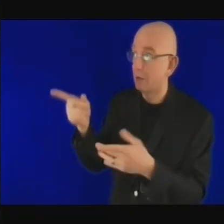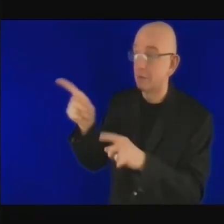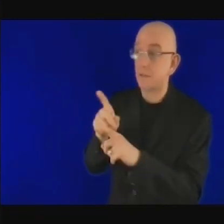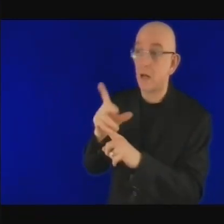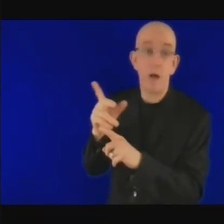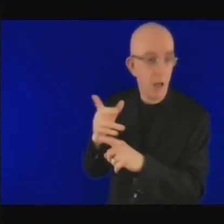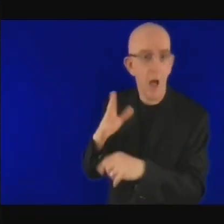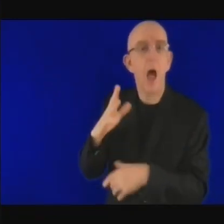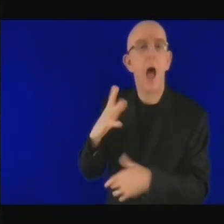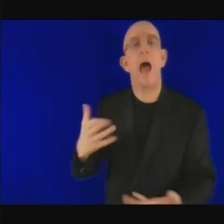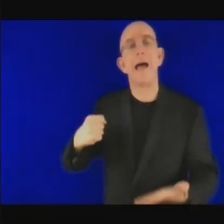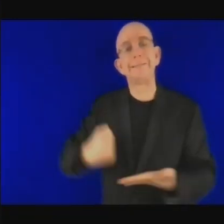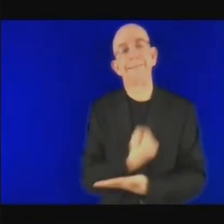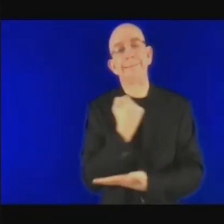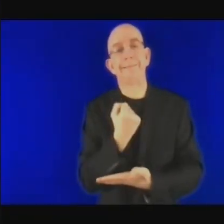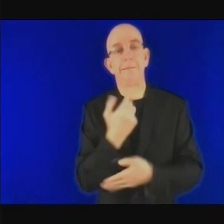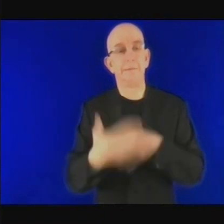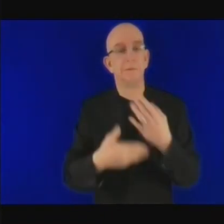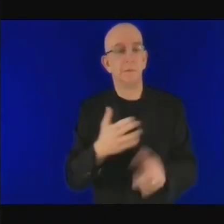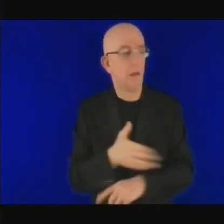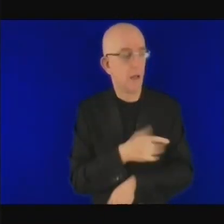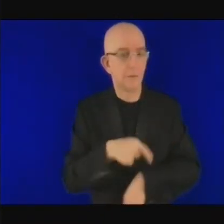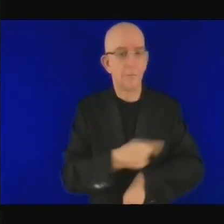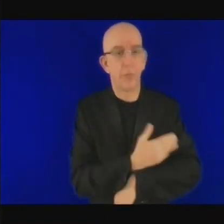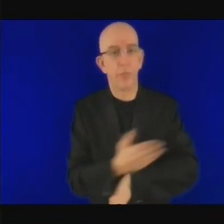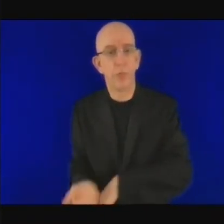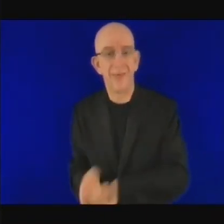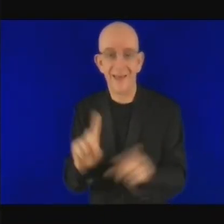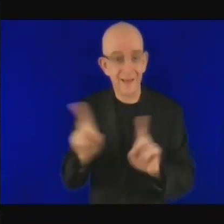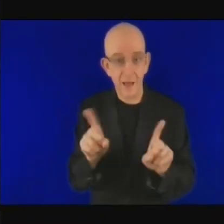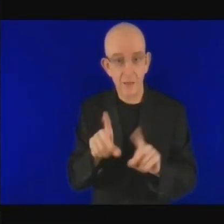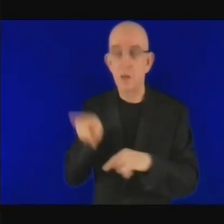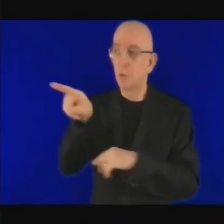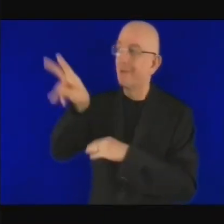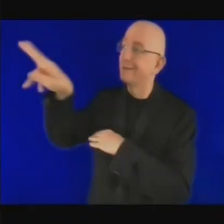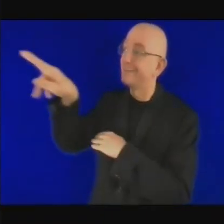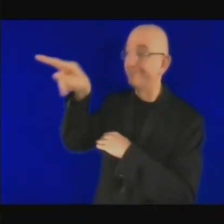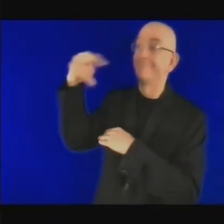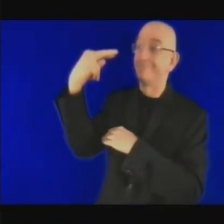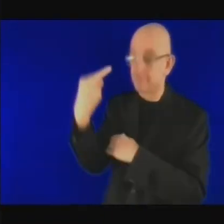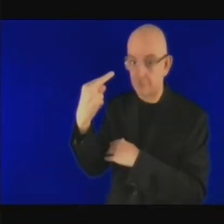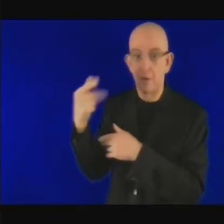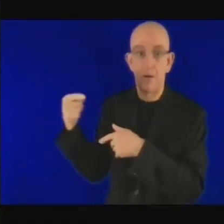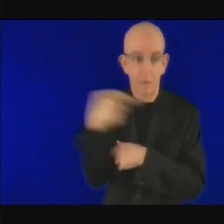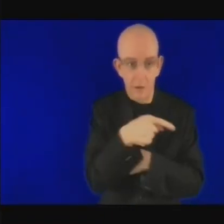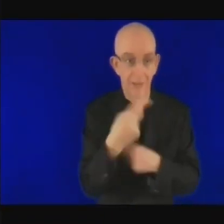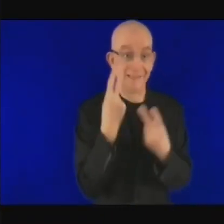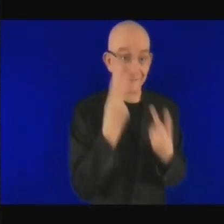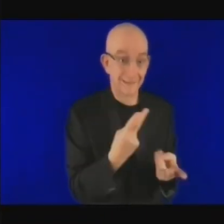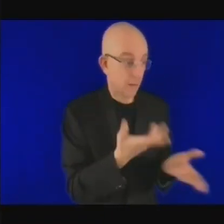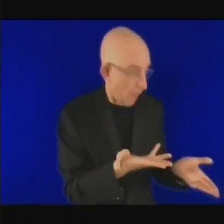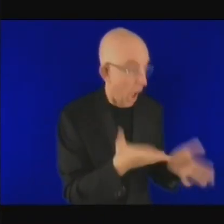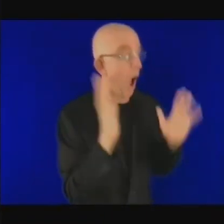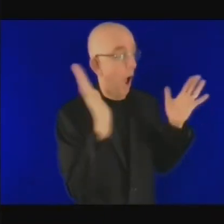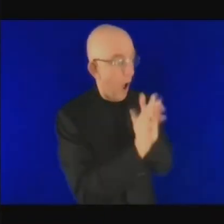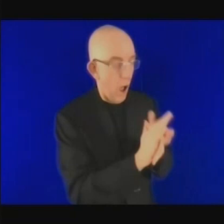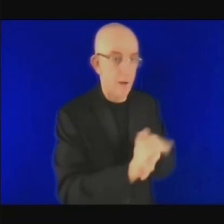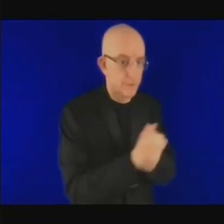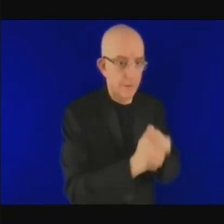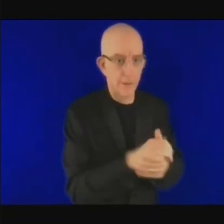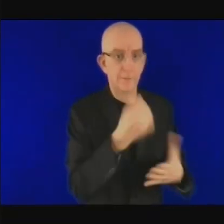on peut dire il va y avoir ce fonds nous savons quels sont les critères ils sont clairs